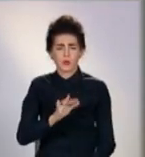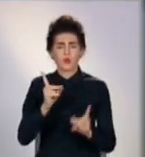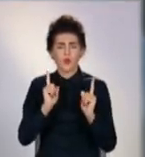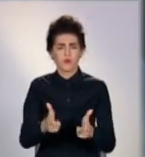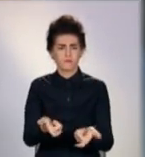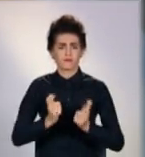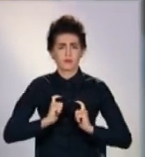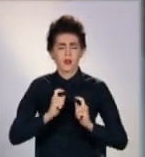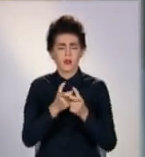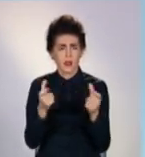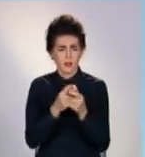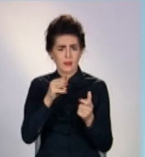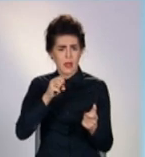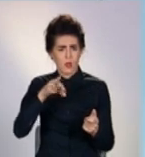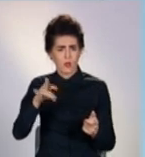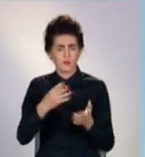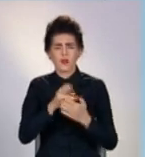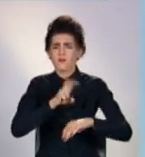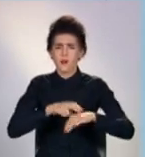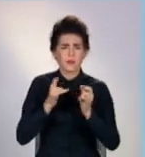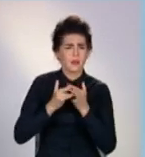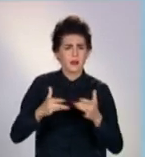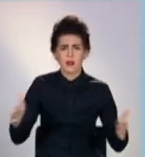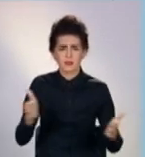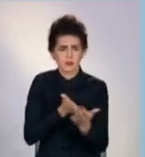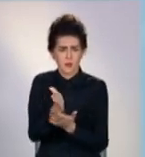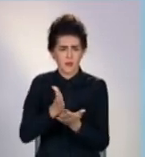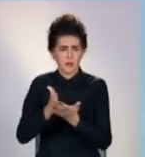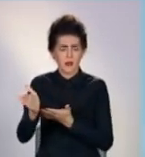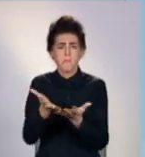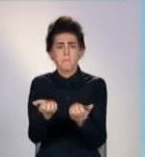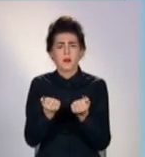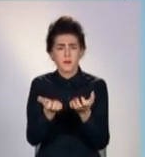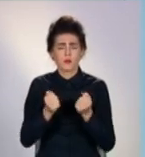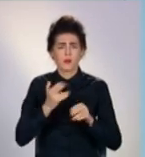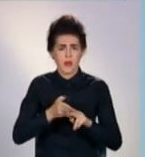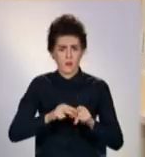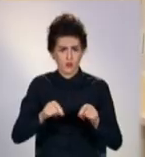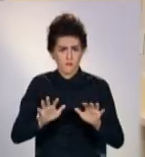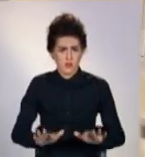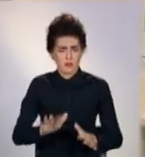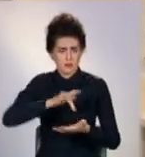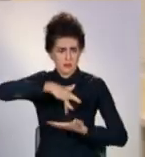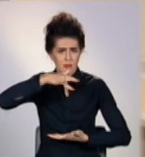Рентгенолог, кардіолог, онколог та інші вузькі спеціалісти ведуть прийом у цьому центрі.